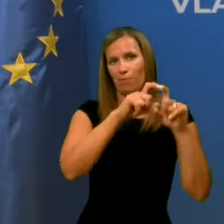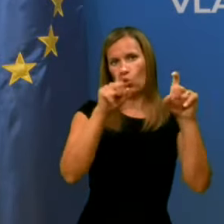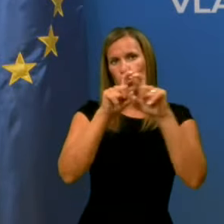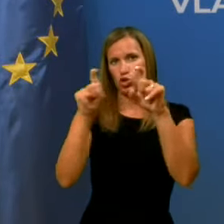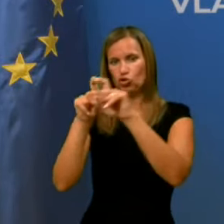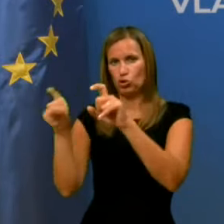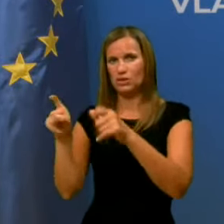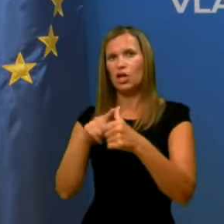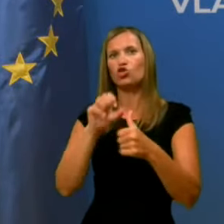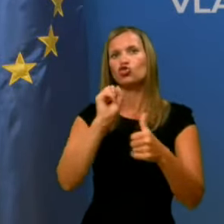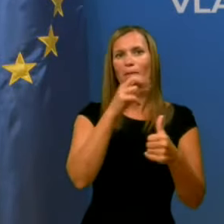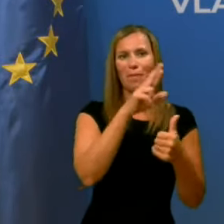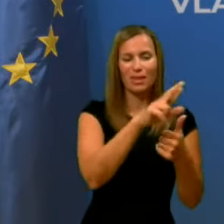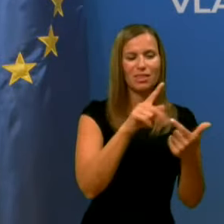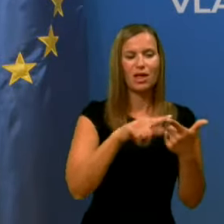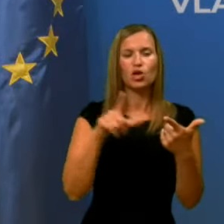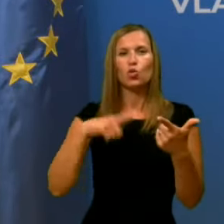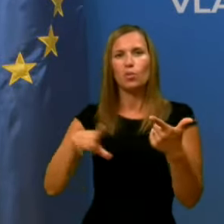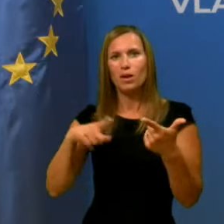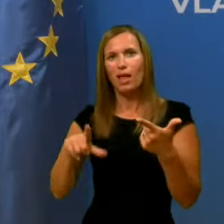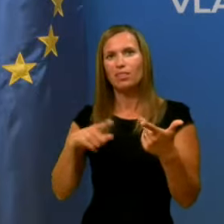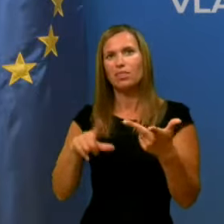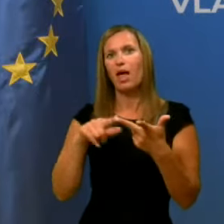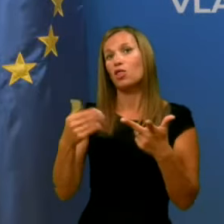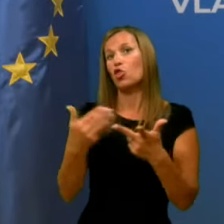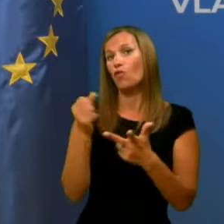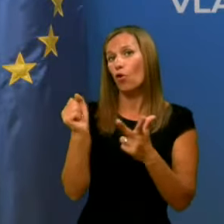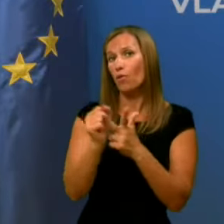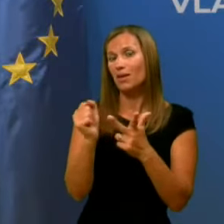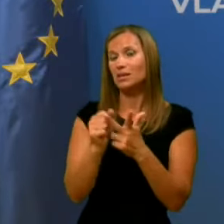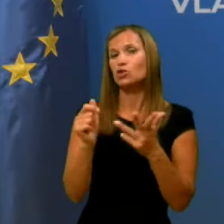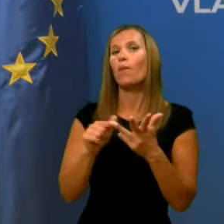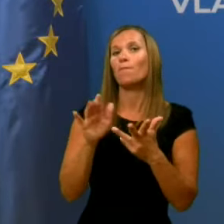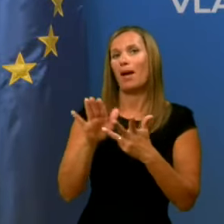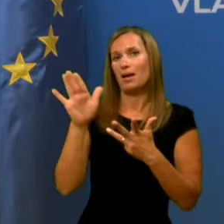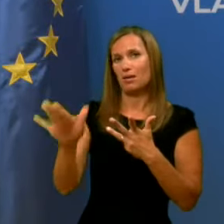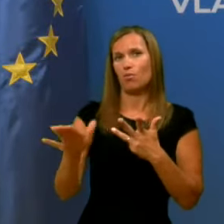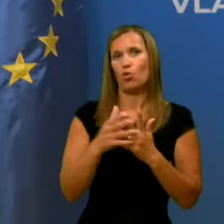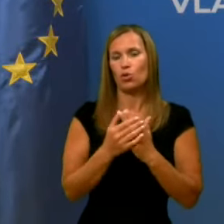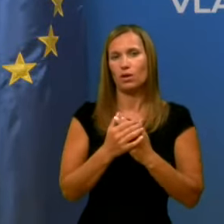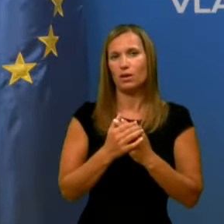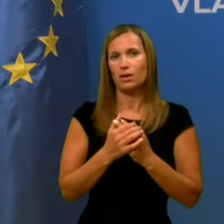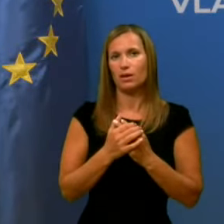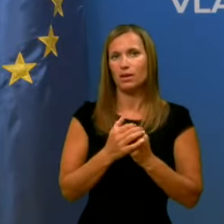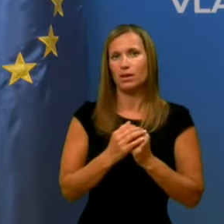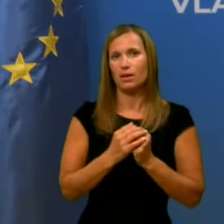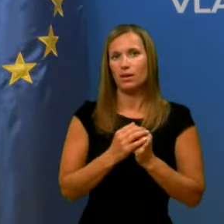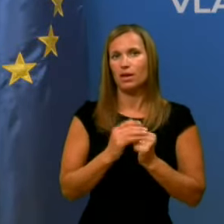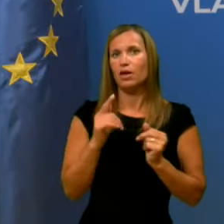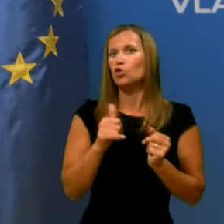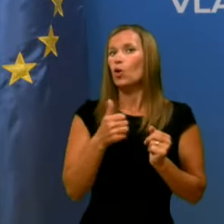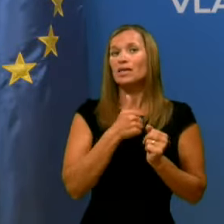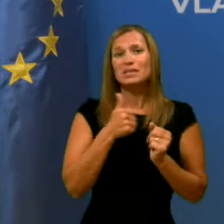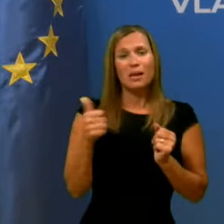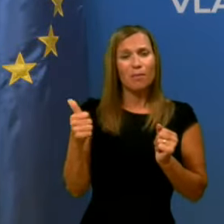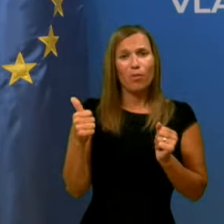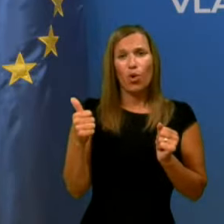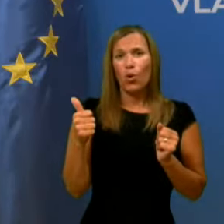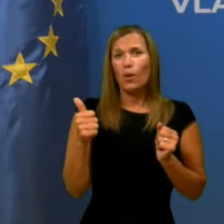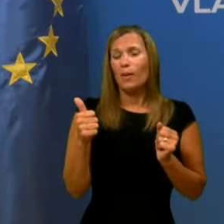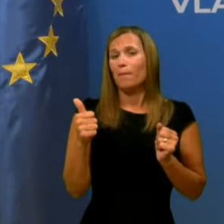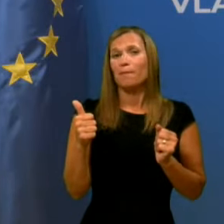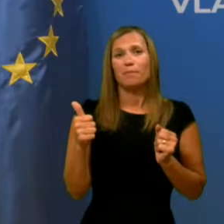pravi, je Šempeter, je Ljubljana, je Novo mesto in je Maribor. In to je samo še enkrat brez